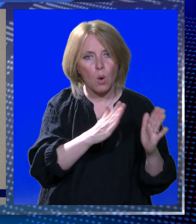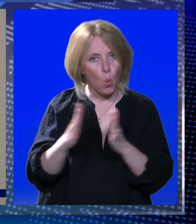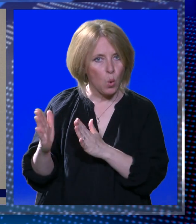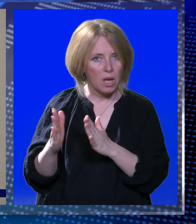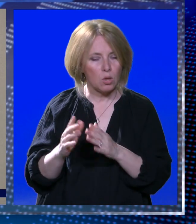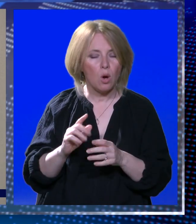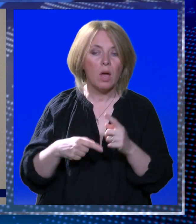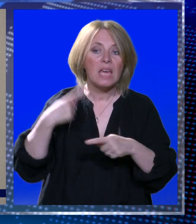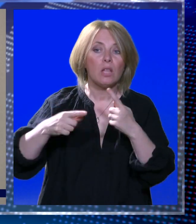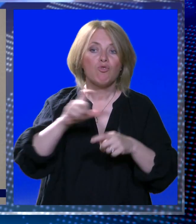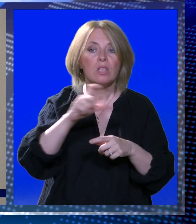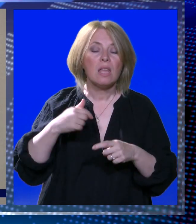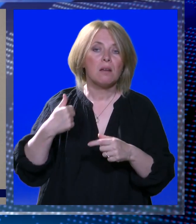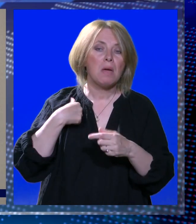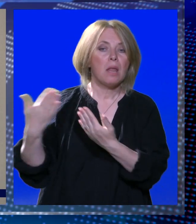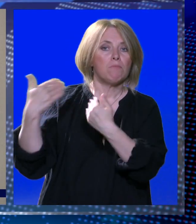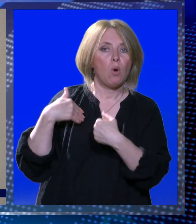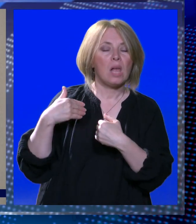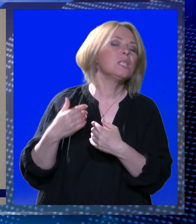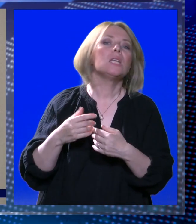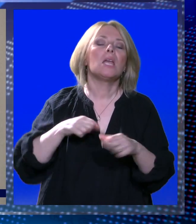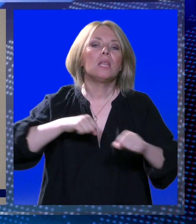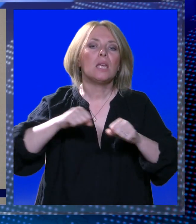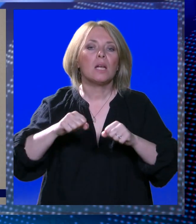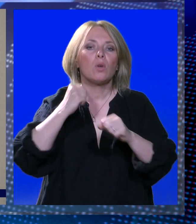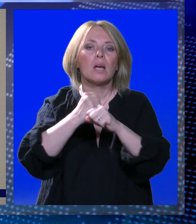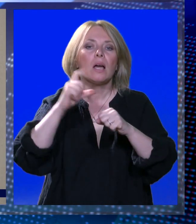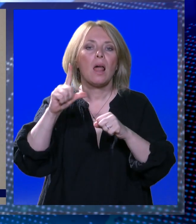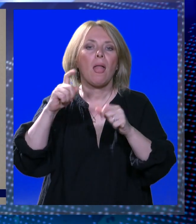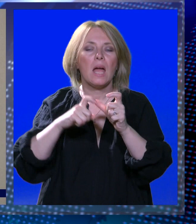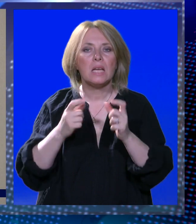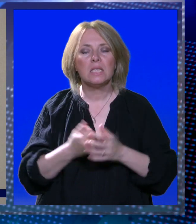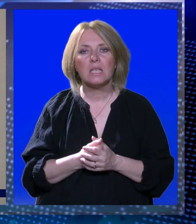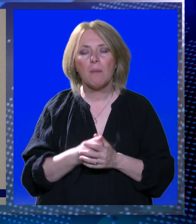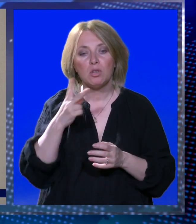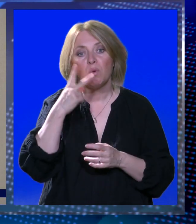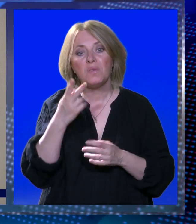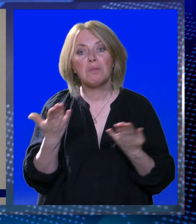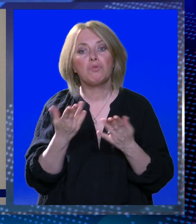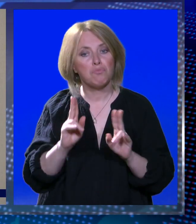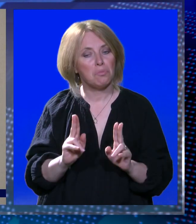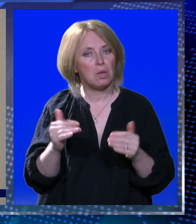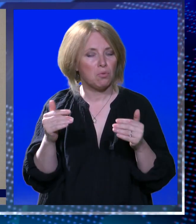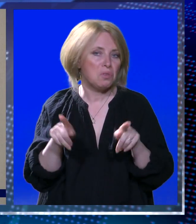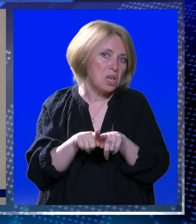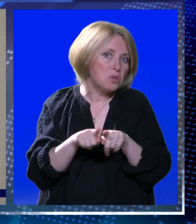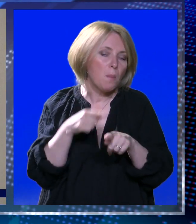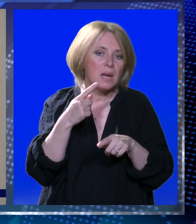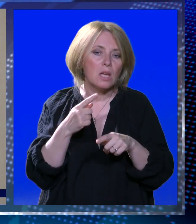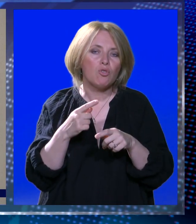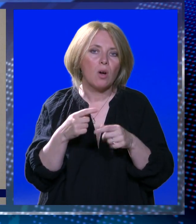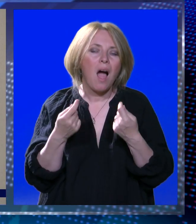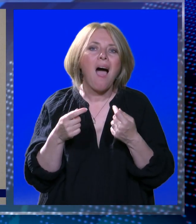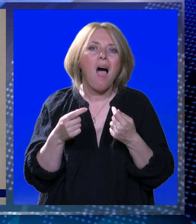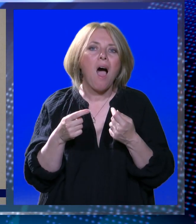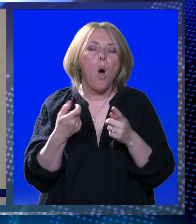kod mene i direktor GLS-a da vidimo kako i na koji način možemo sličnu priču kao s paketomatom dogovoriti sa njima. Tako